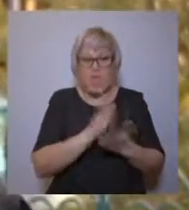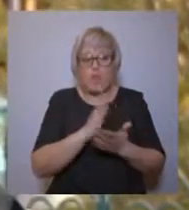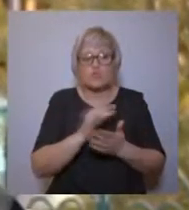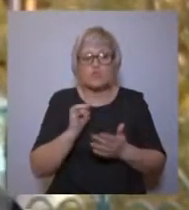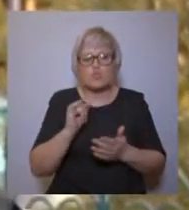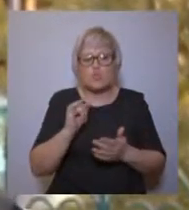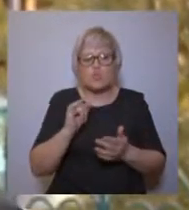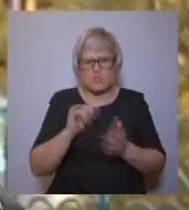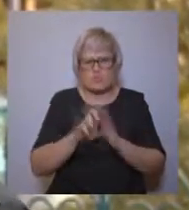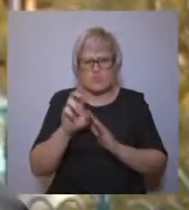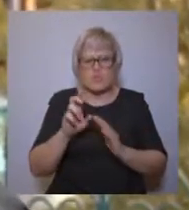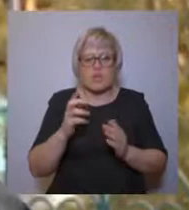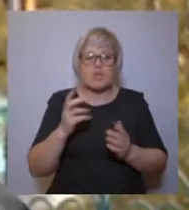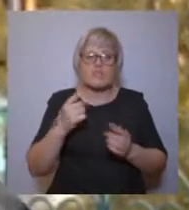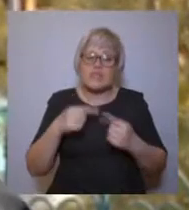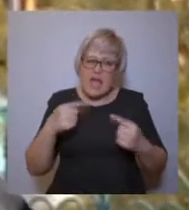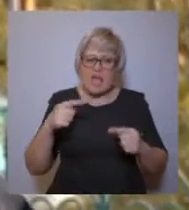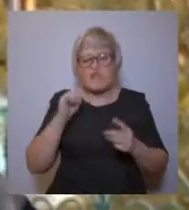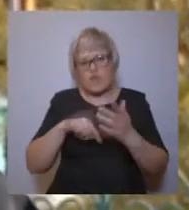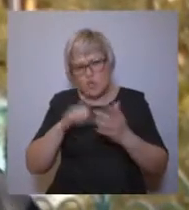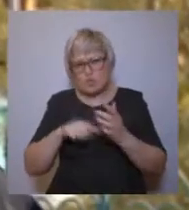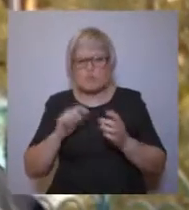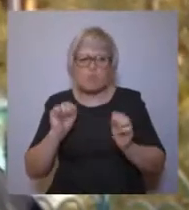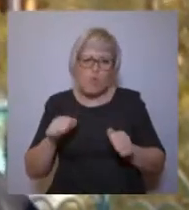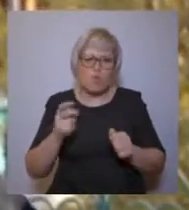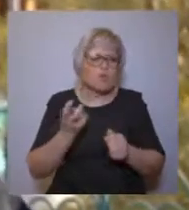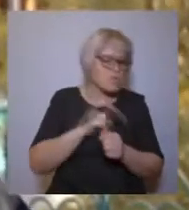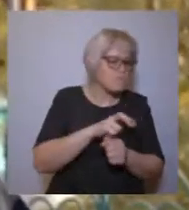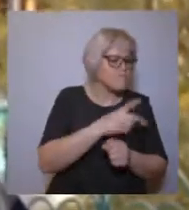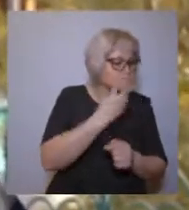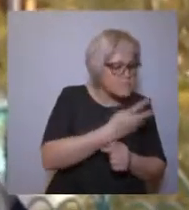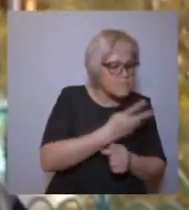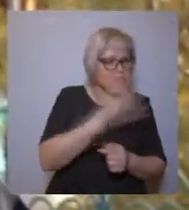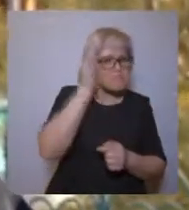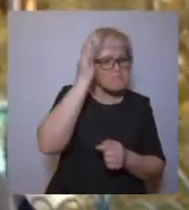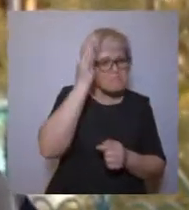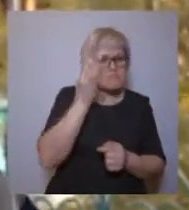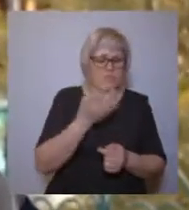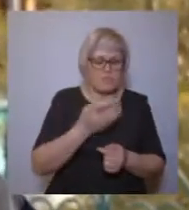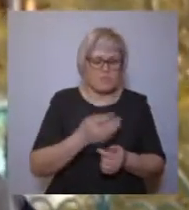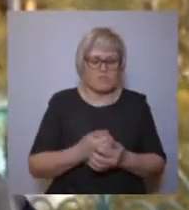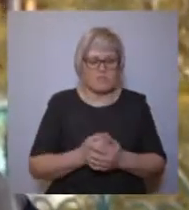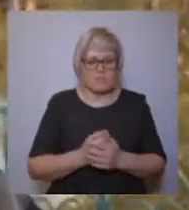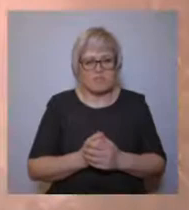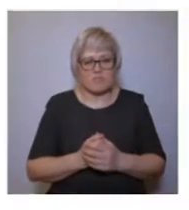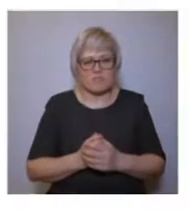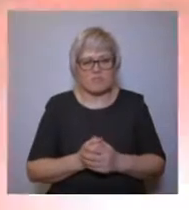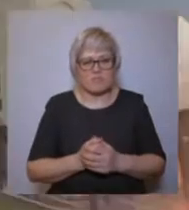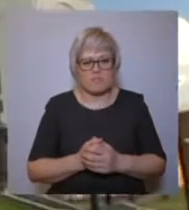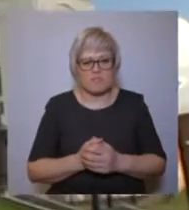сейчас он проставлен, потом находится у Амвона, дабы всякий верующий мог приобретать.